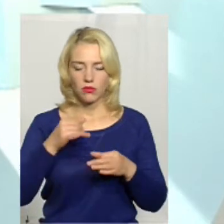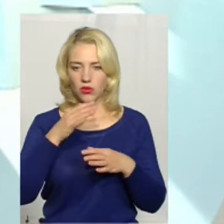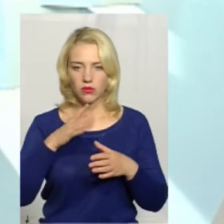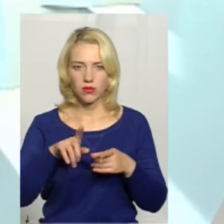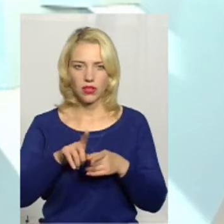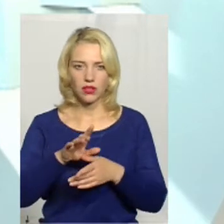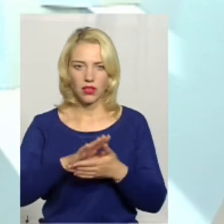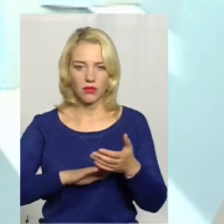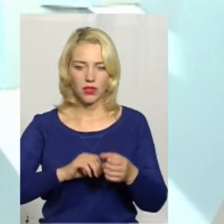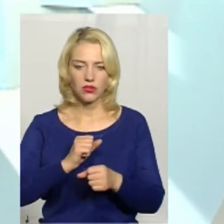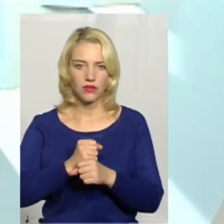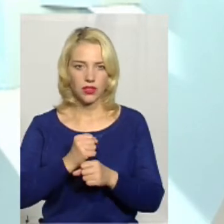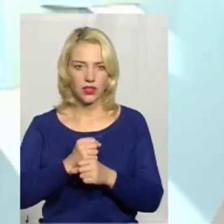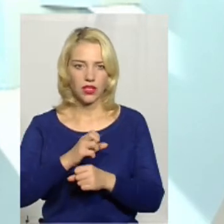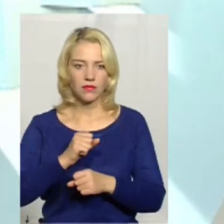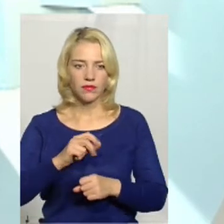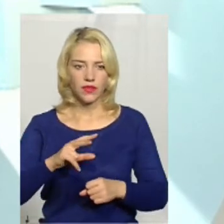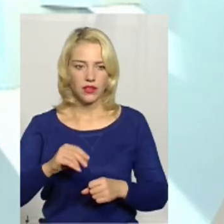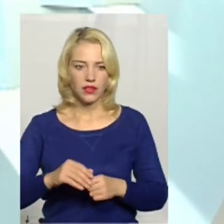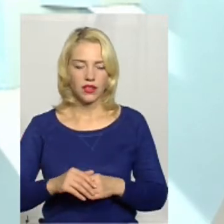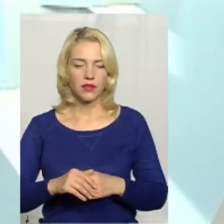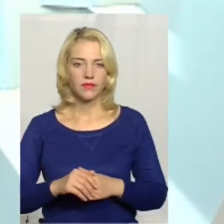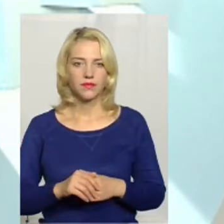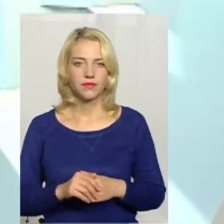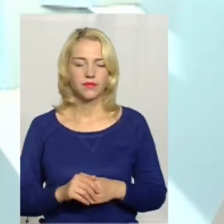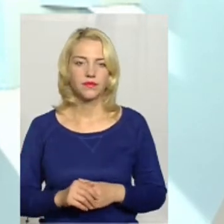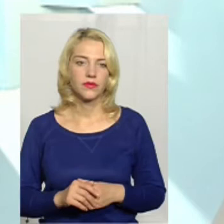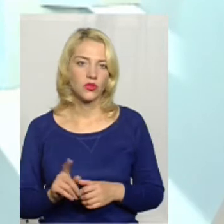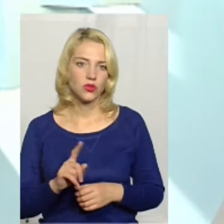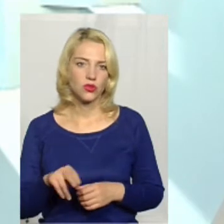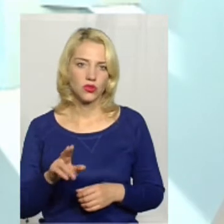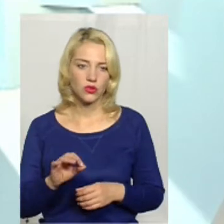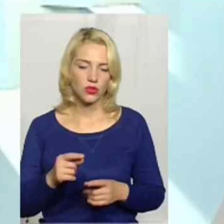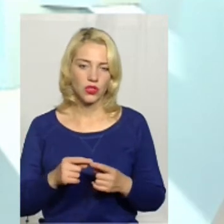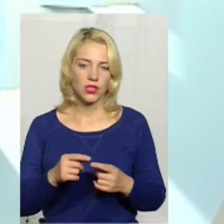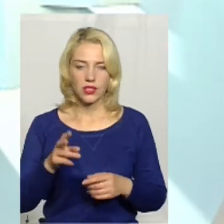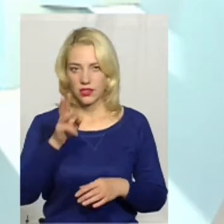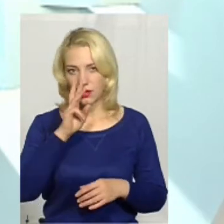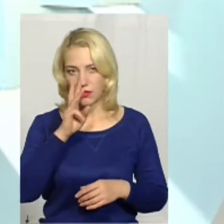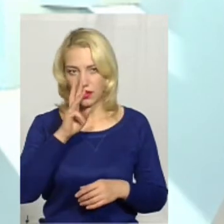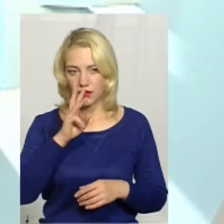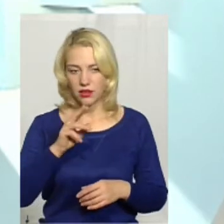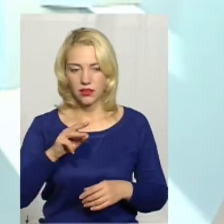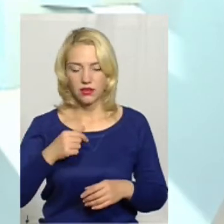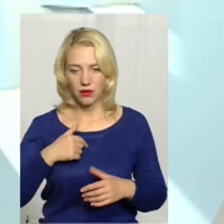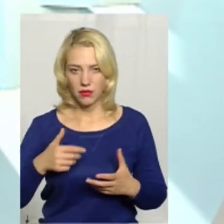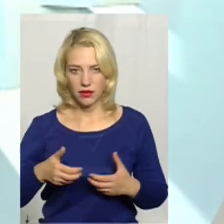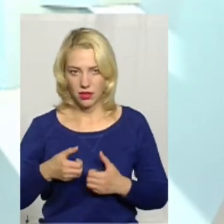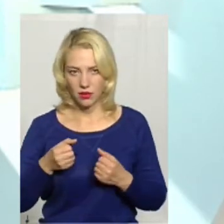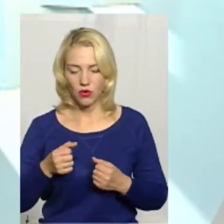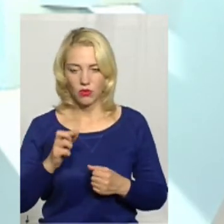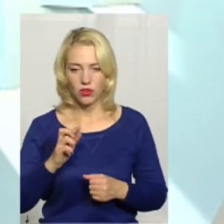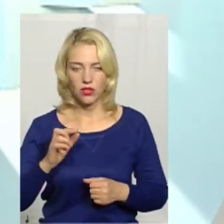працювати, в області не можемо працювати. Але щодо заробітної плати, то я підтримую Бориса